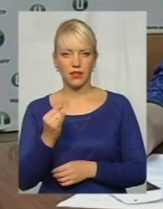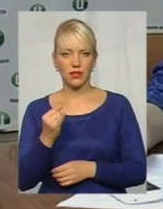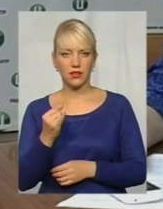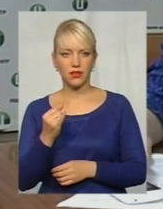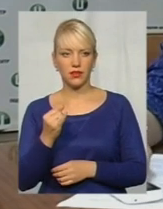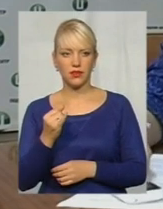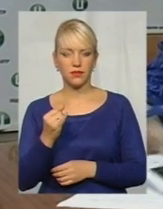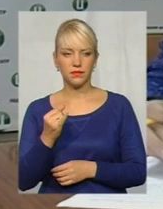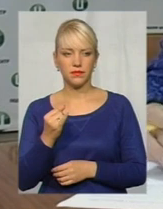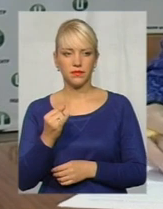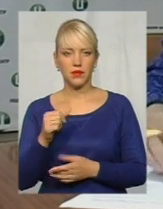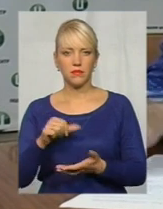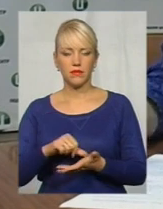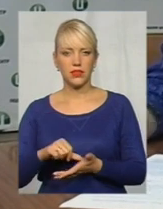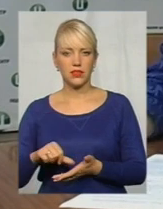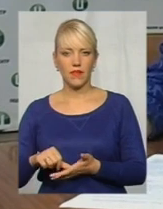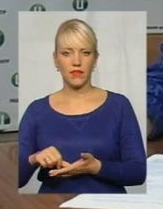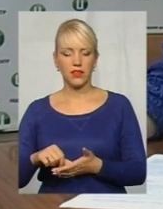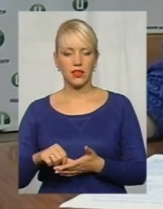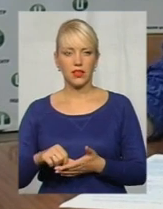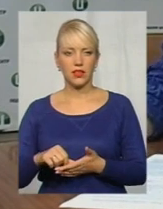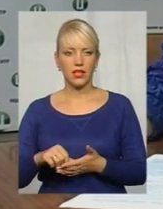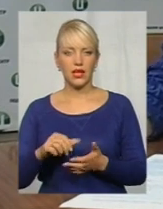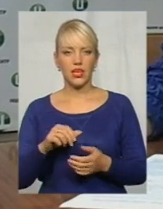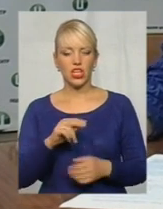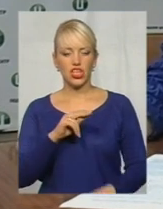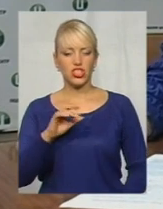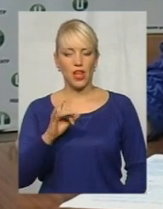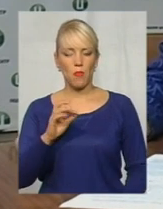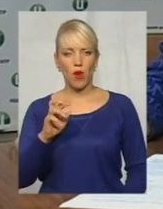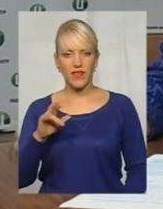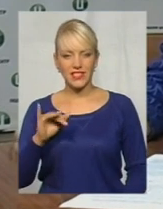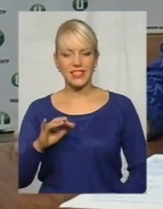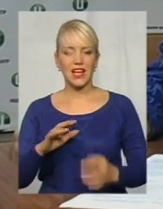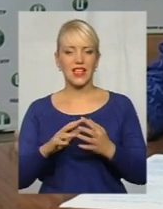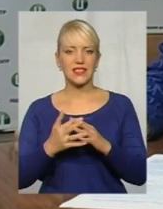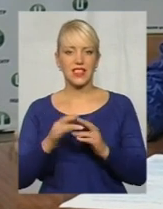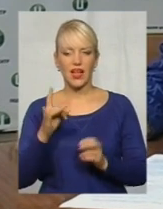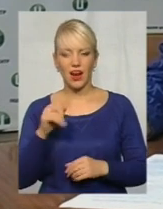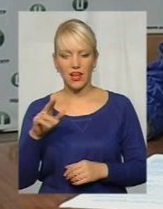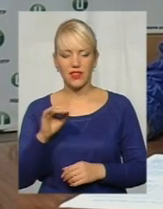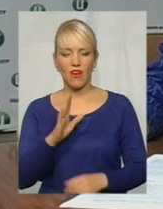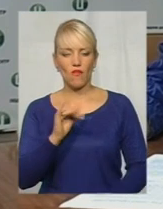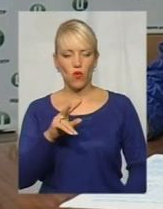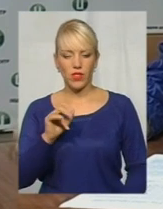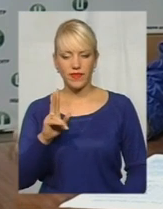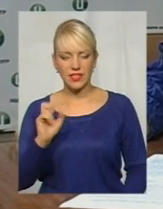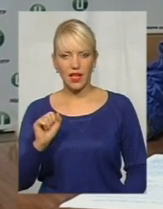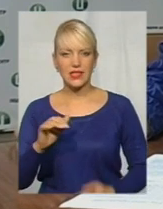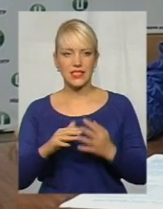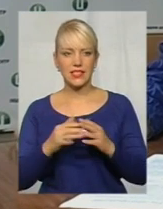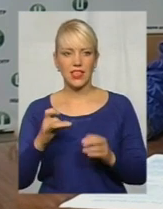представниками Чепелівської сільради, Печіської сільради, Волицької сільради і